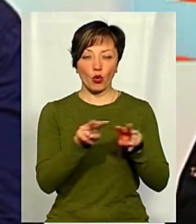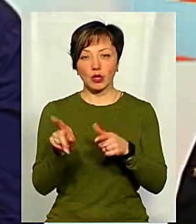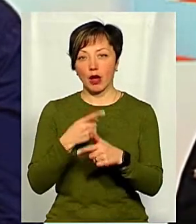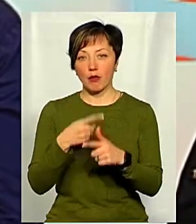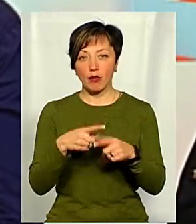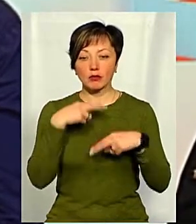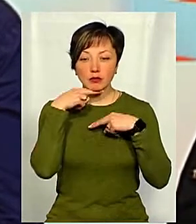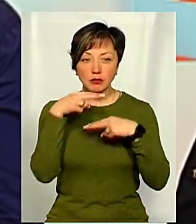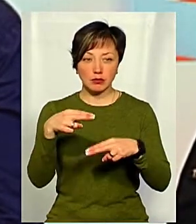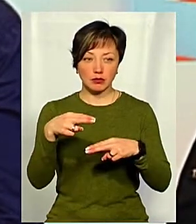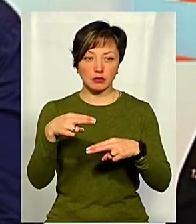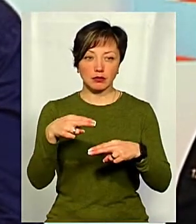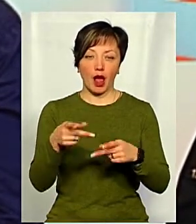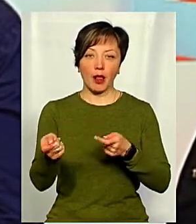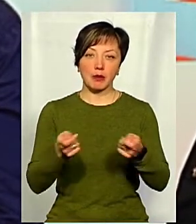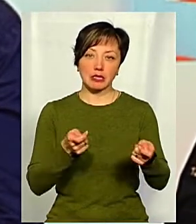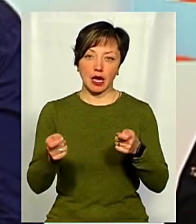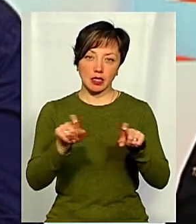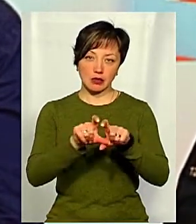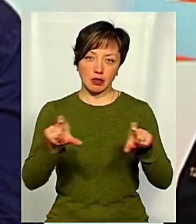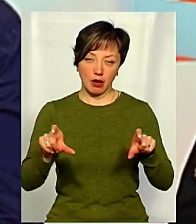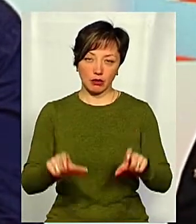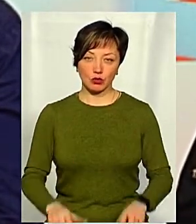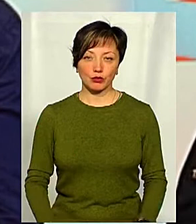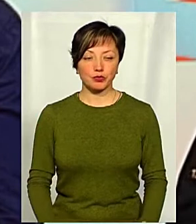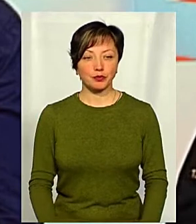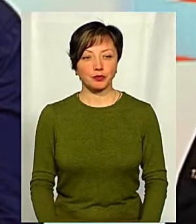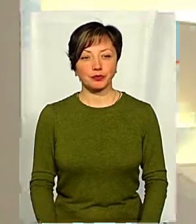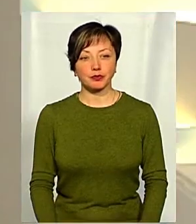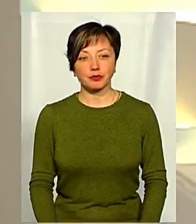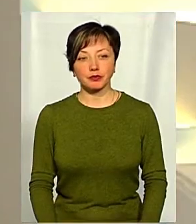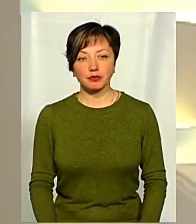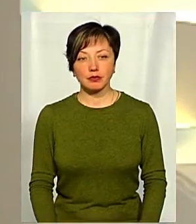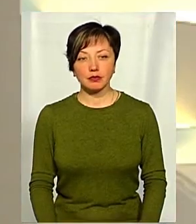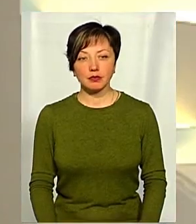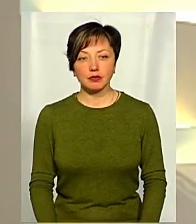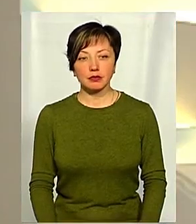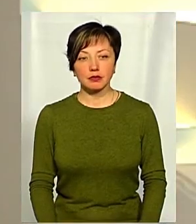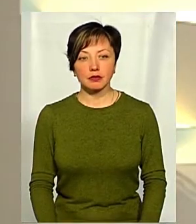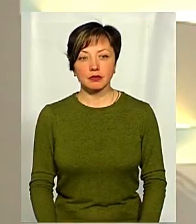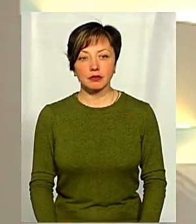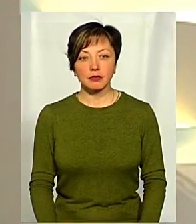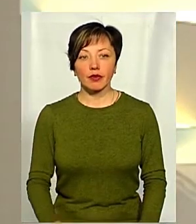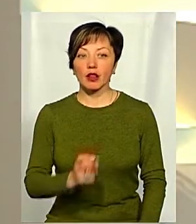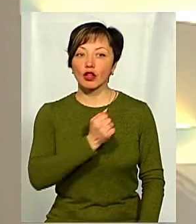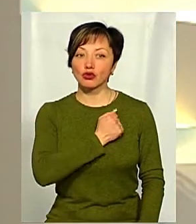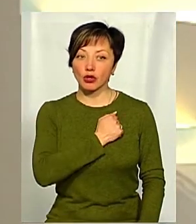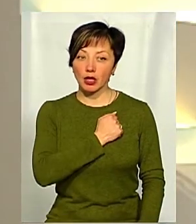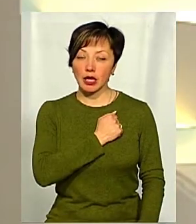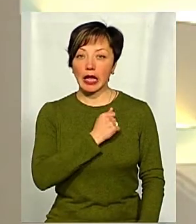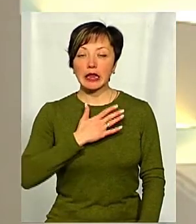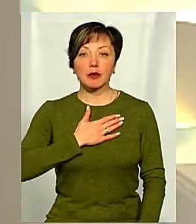або хоча б під пильним оком адміністрації тієї чи іншої установи. На жаль,